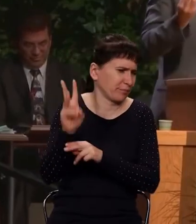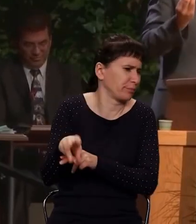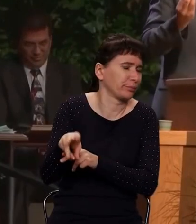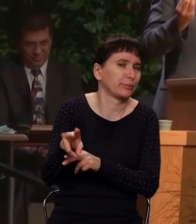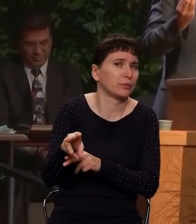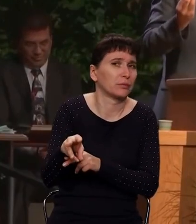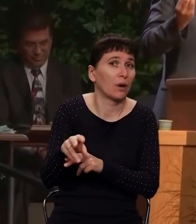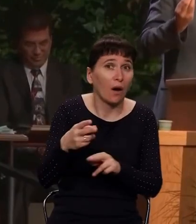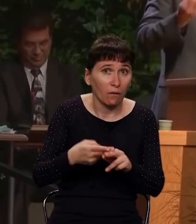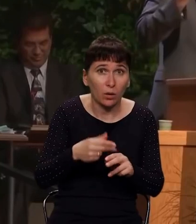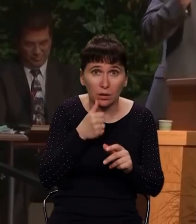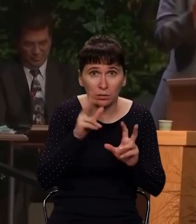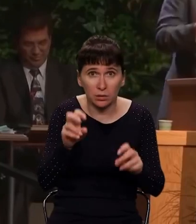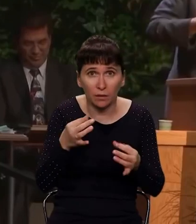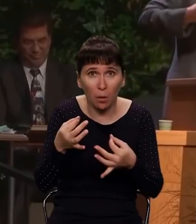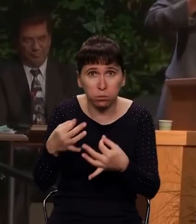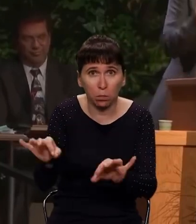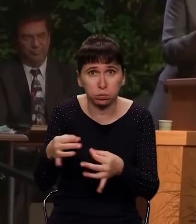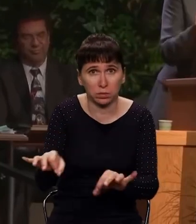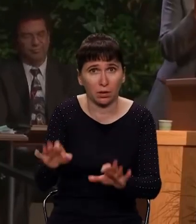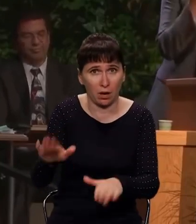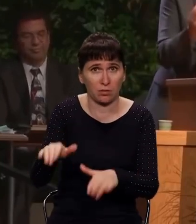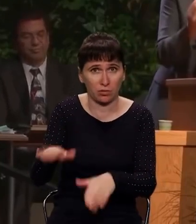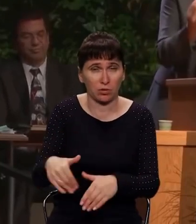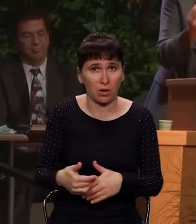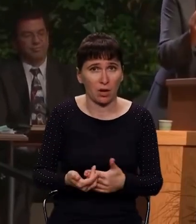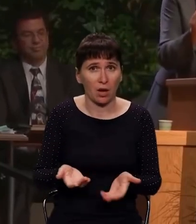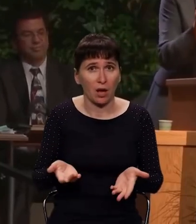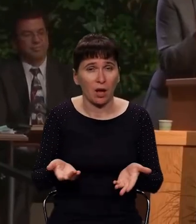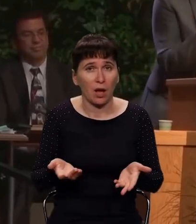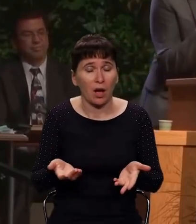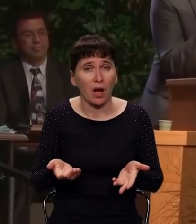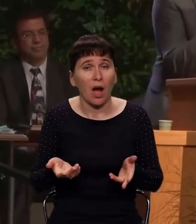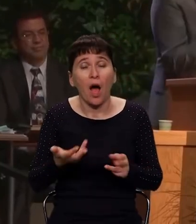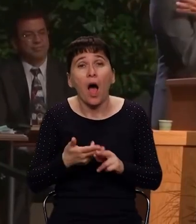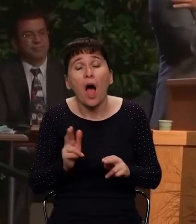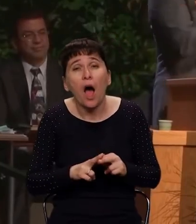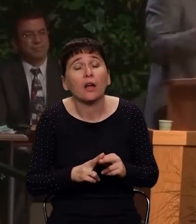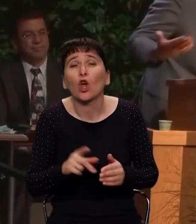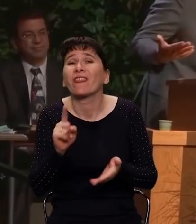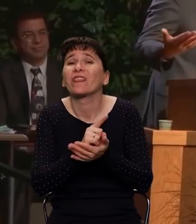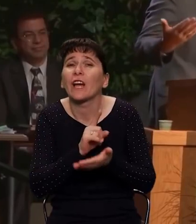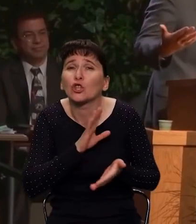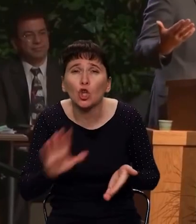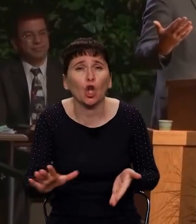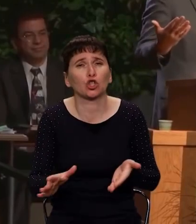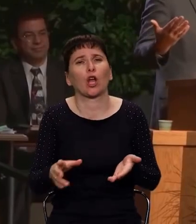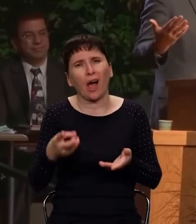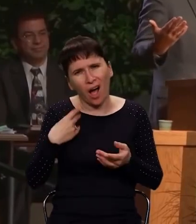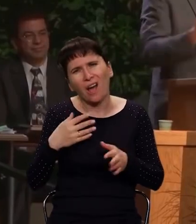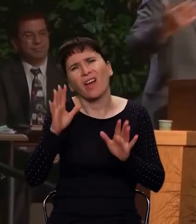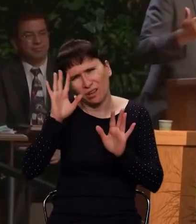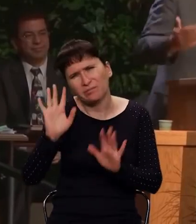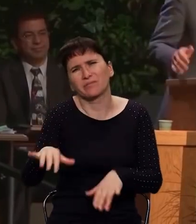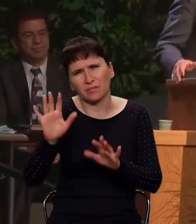Понятно, друзья? Это допущение или разрешение того, молодые люди и старшие, что не должно быть разрешено.